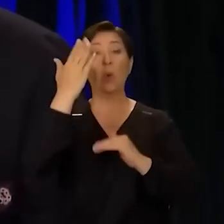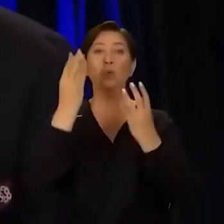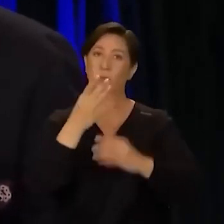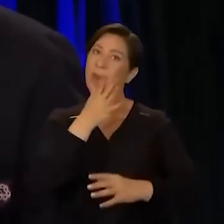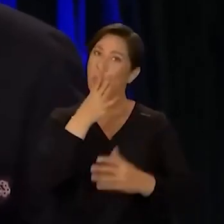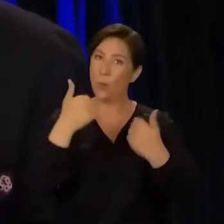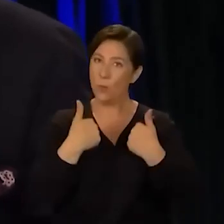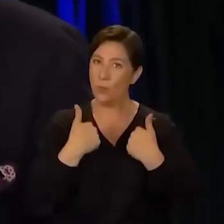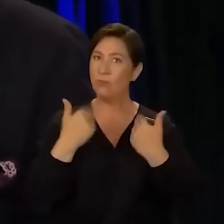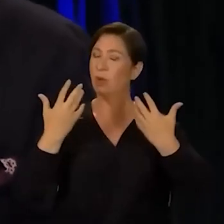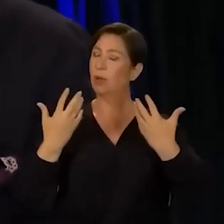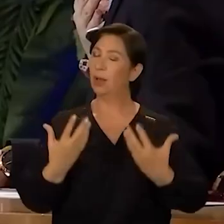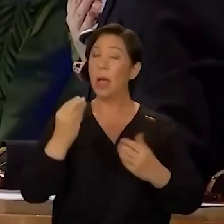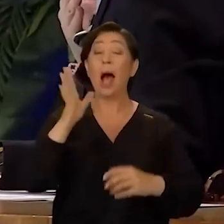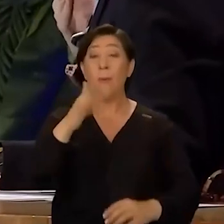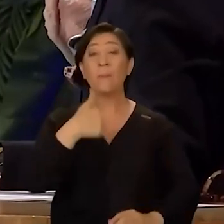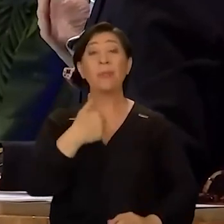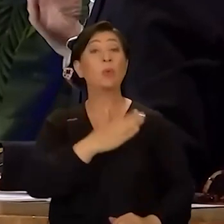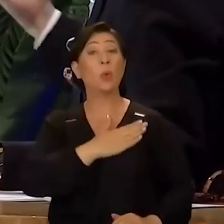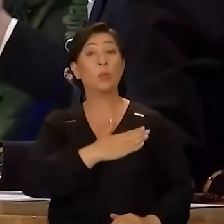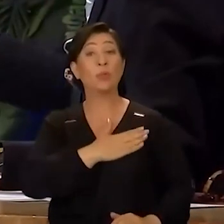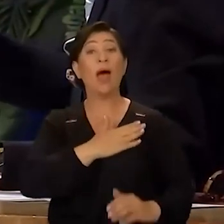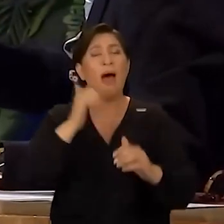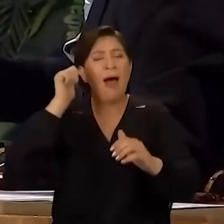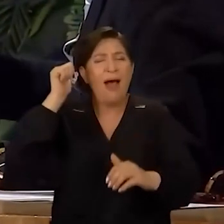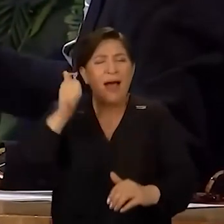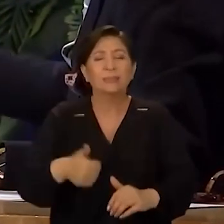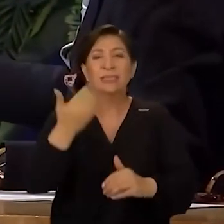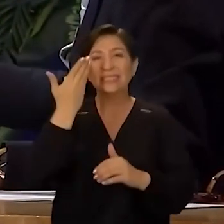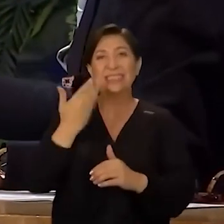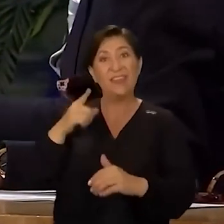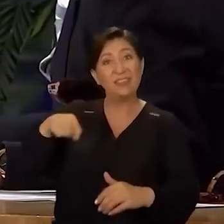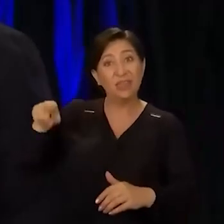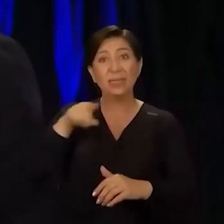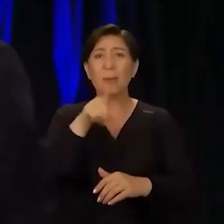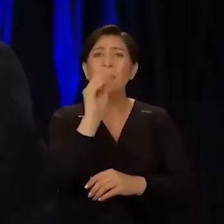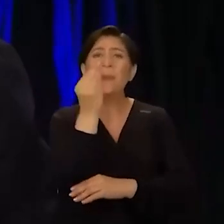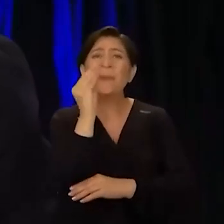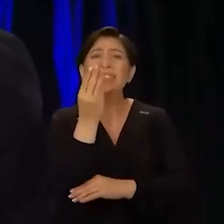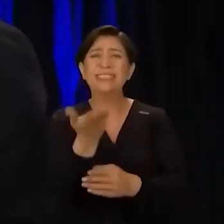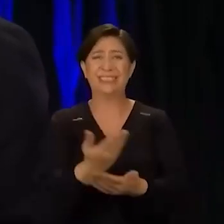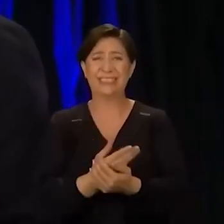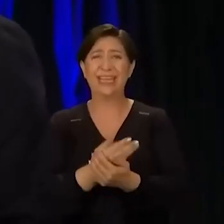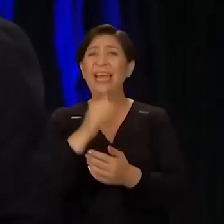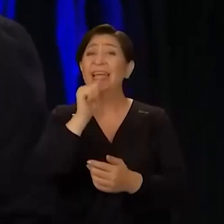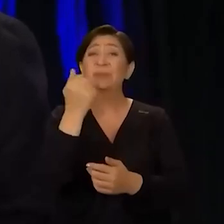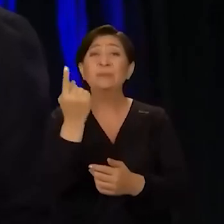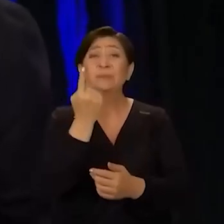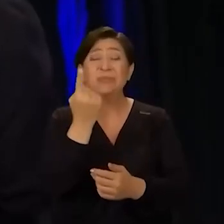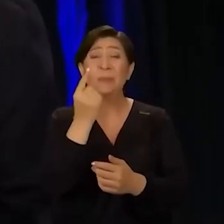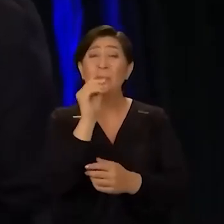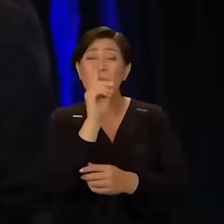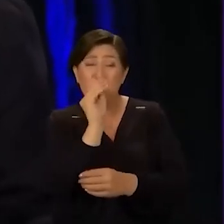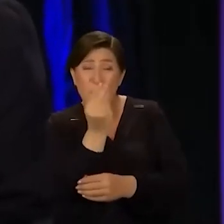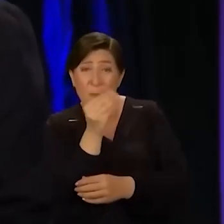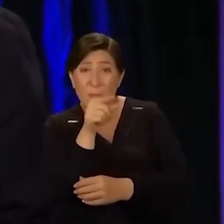biliyorum. Ama ve lakin benim gönlümde, benim gönlümde ve her zaman bir tür seyircilerinin gönlünde sen bir bebeksin. Hiç kimse bir bebeğin